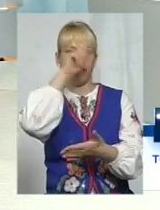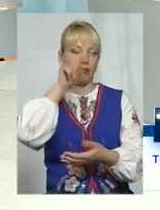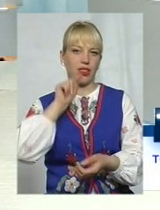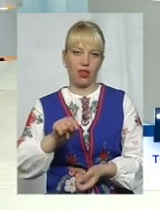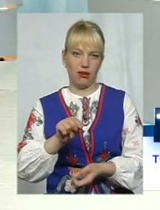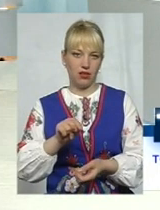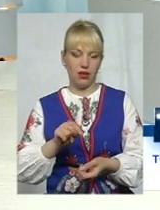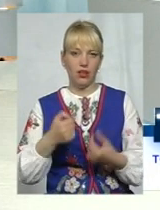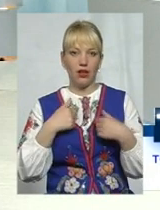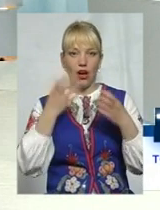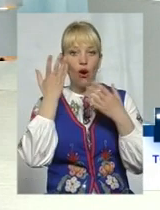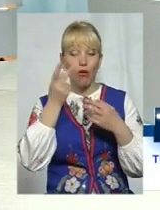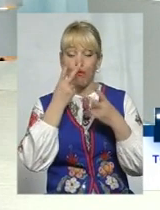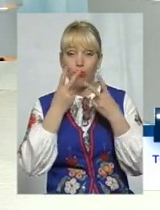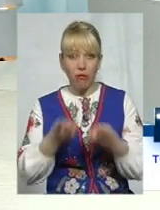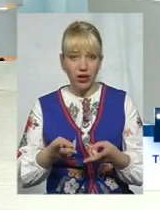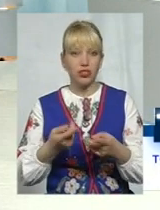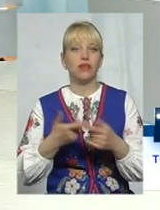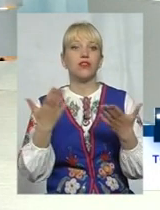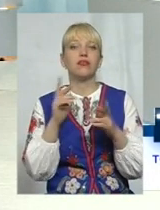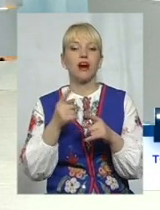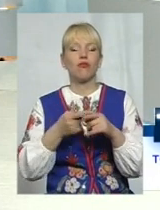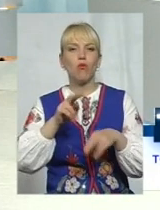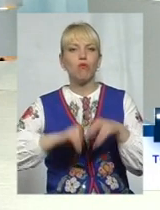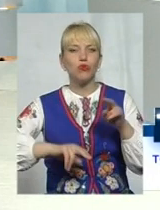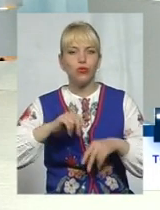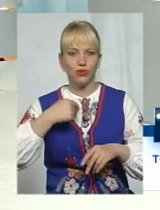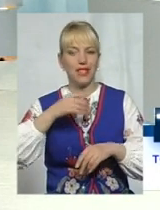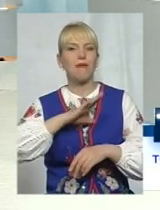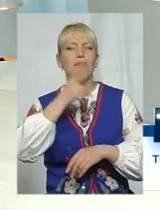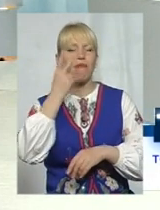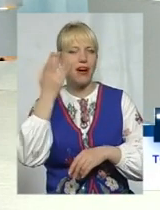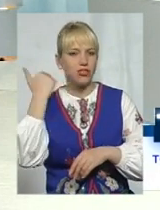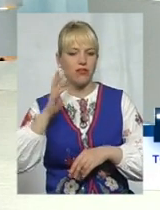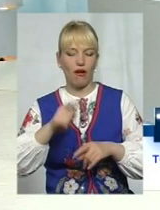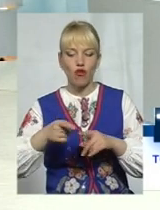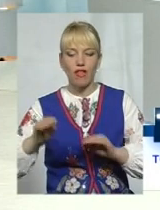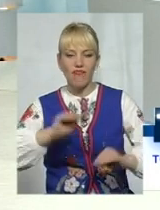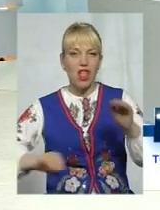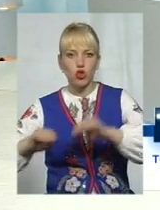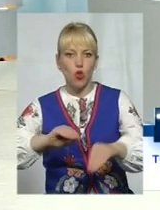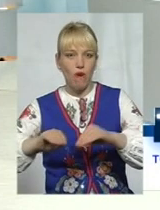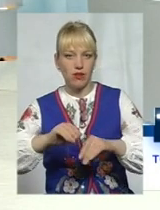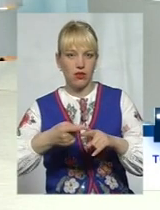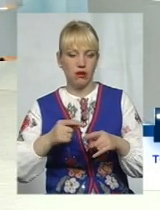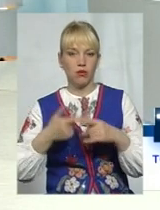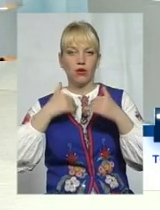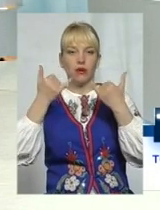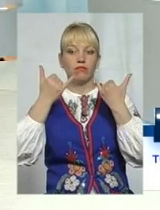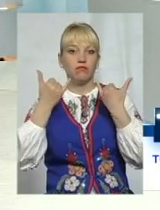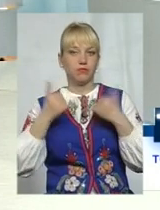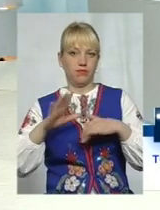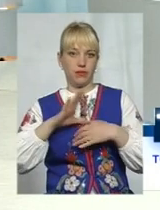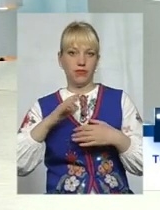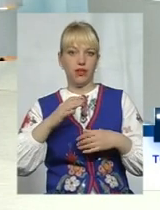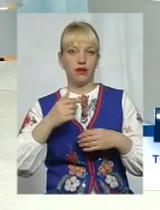особисто бачу, як вона будується. Я знаю, як вона влаштована. І для мене це дійсно було питання. Я розумію,